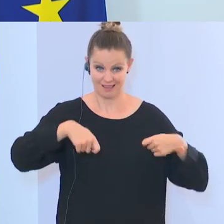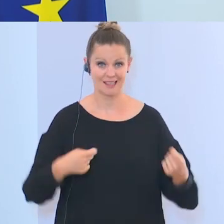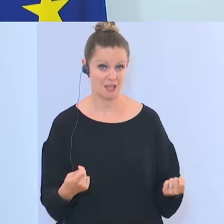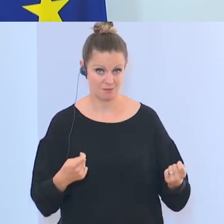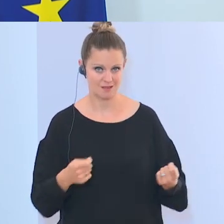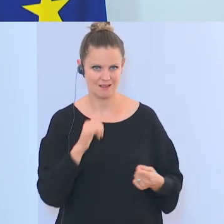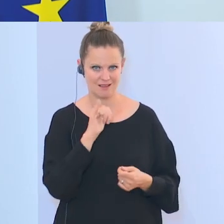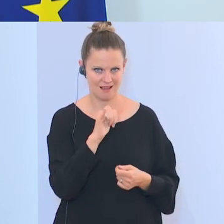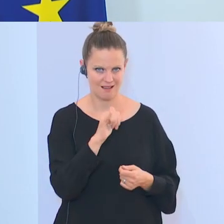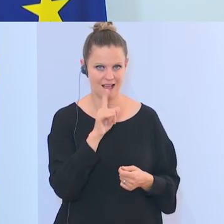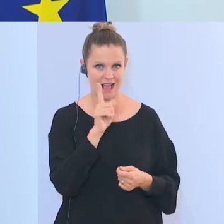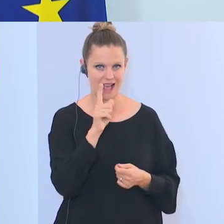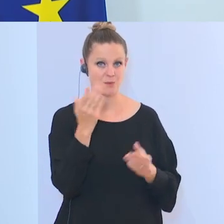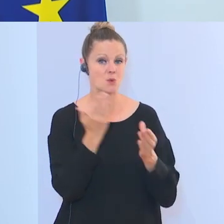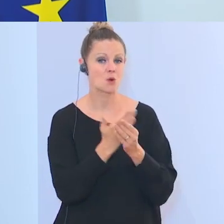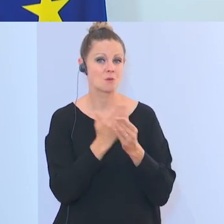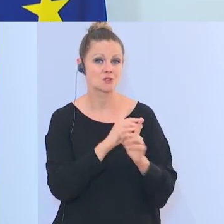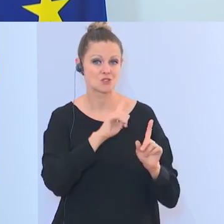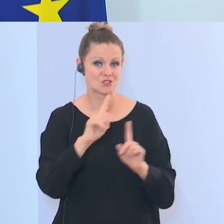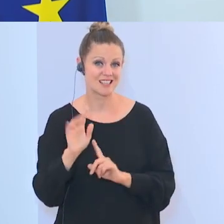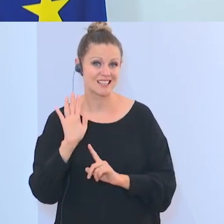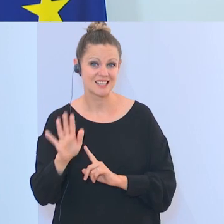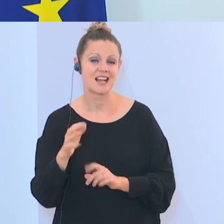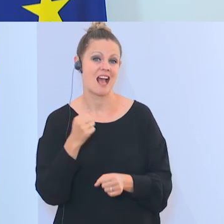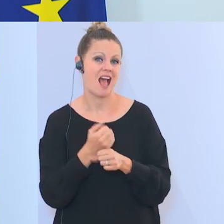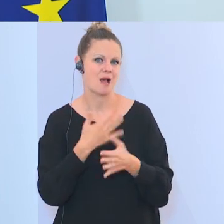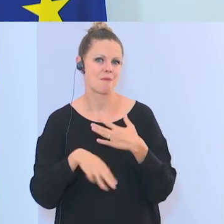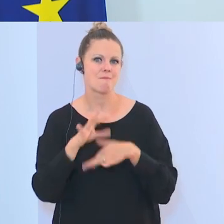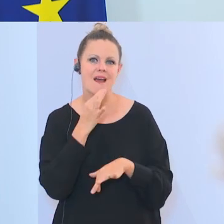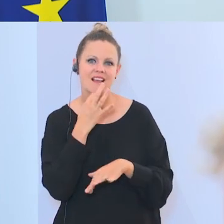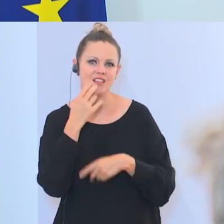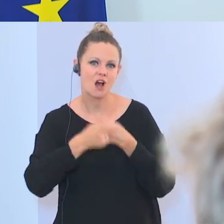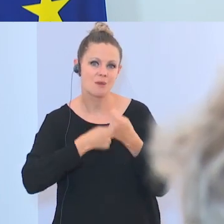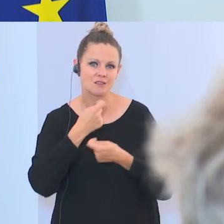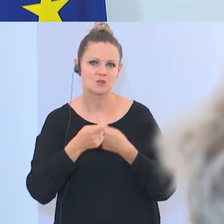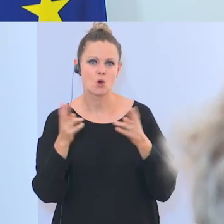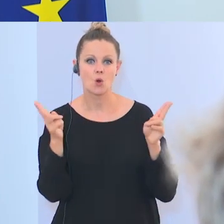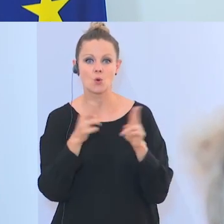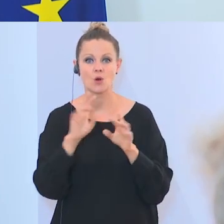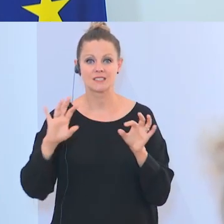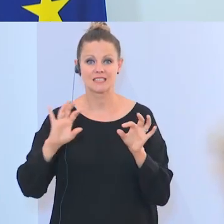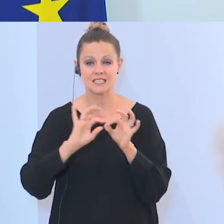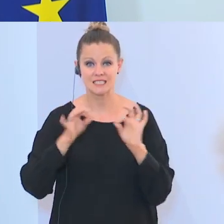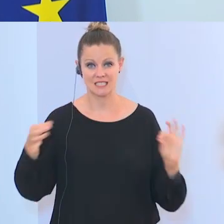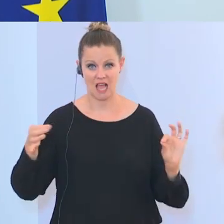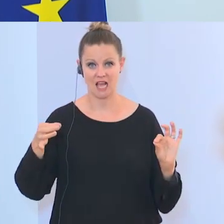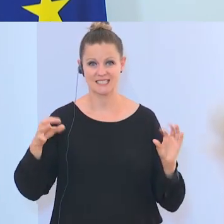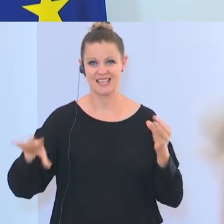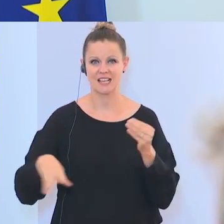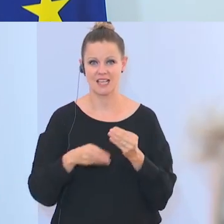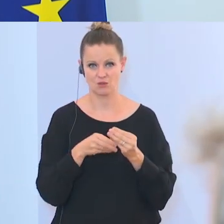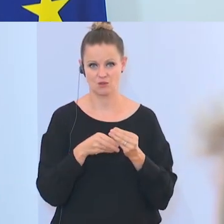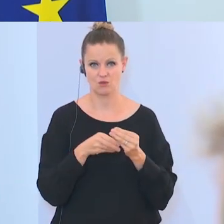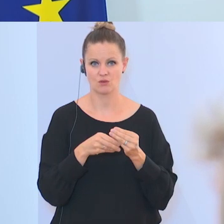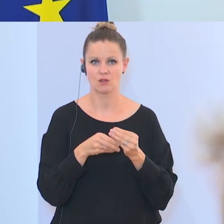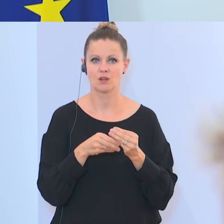Aber ich glaube, die Arbeit der Dokumentationsstelle wird genau das präzisieren. Und wenn ich nur einen Satz, auch Ergänzung zum Ersten, sagen,